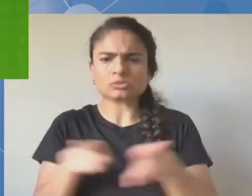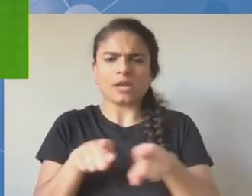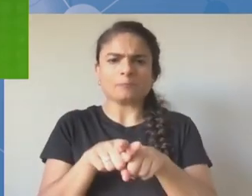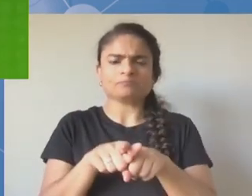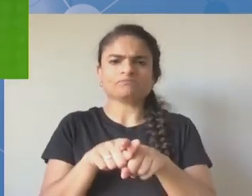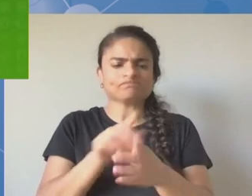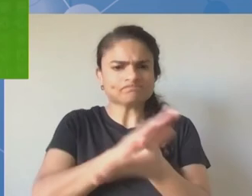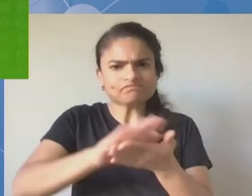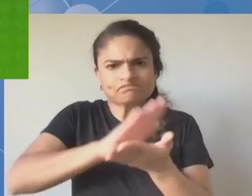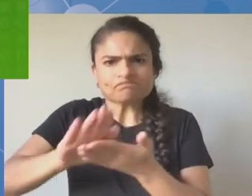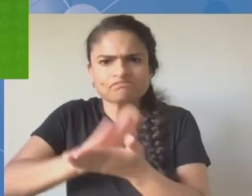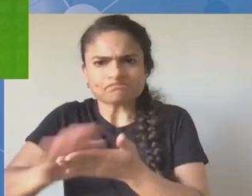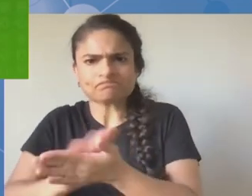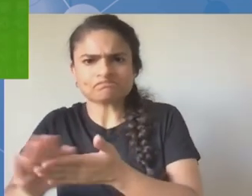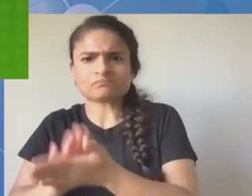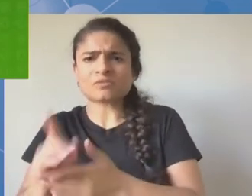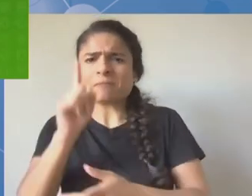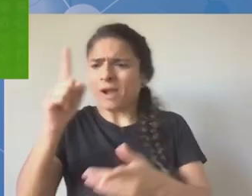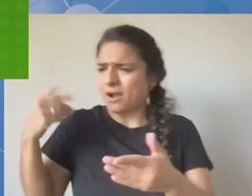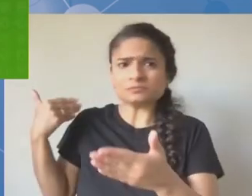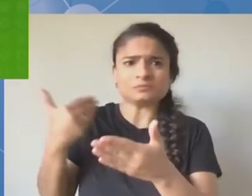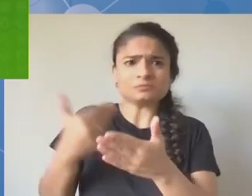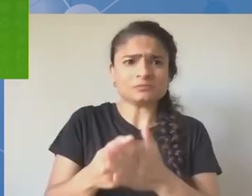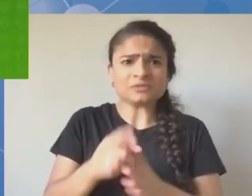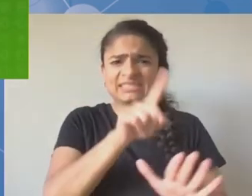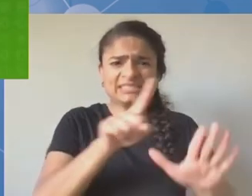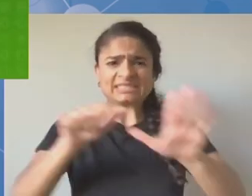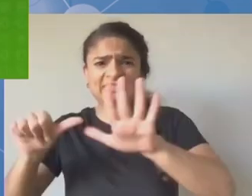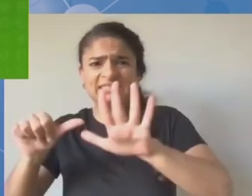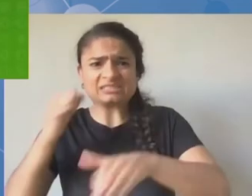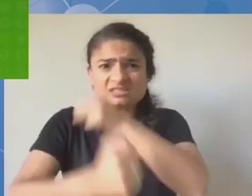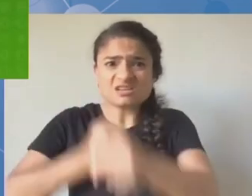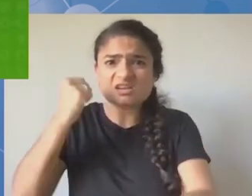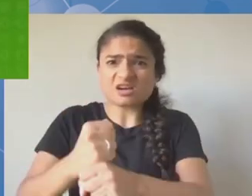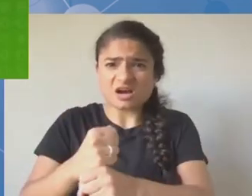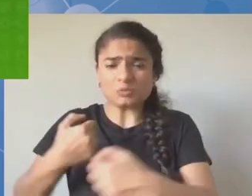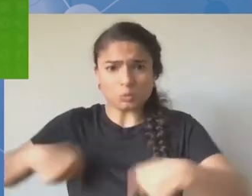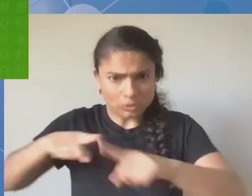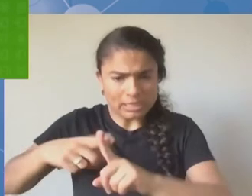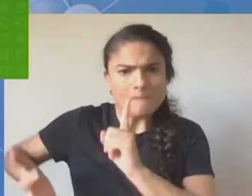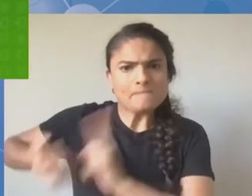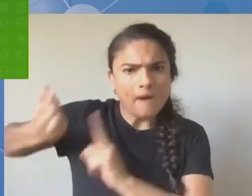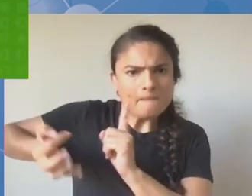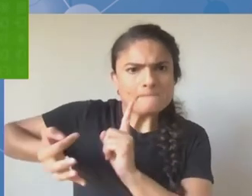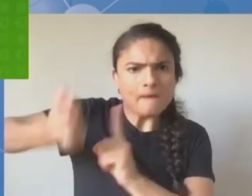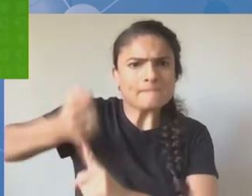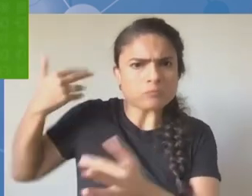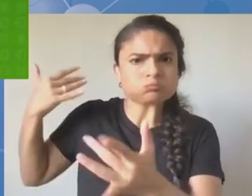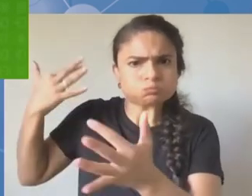To było dla mnie naprawdę bardzo inspirujące móc dowiedzieć się czym zajmują się